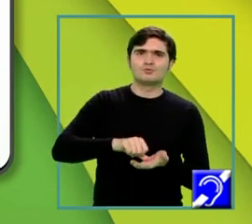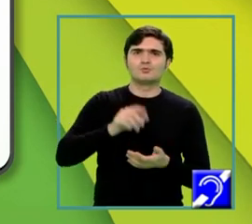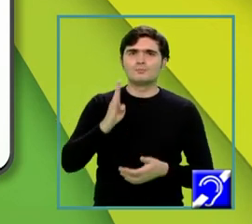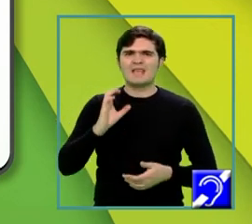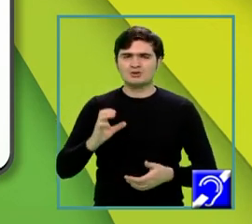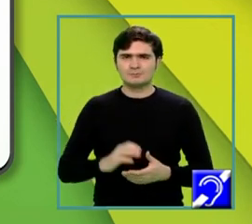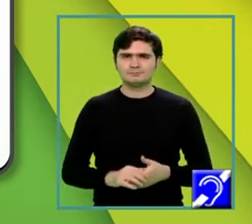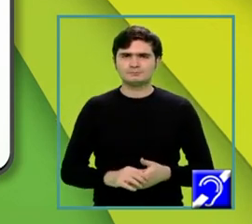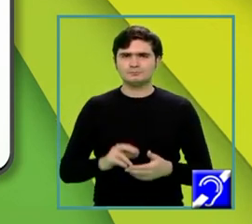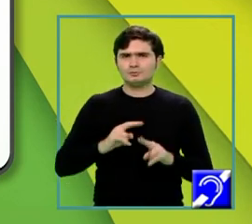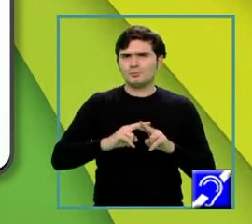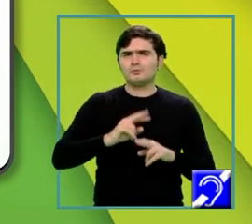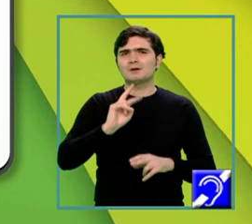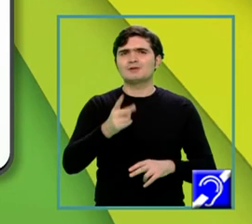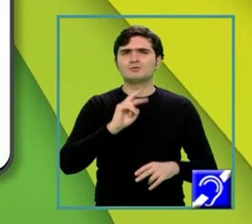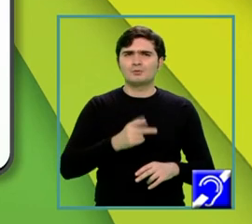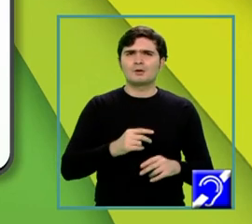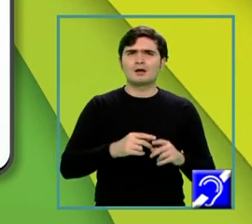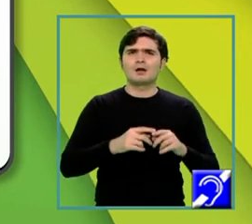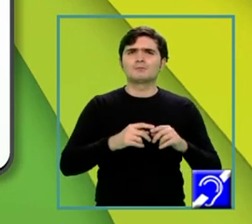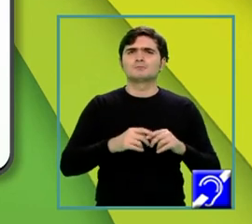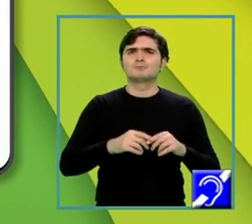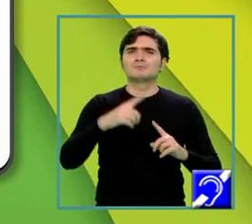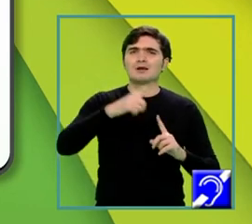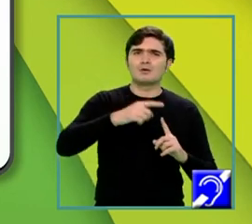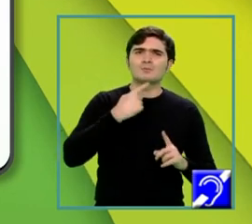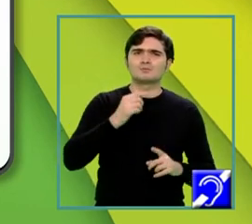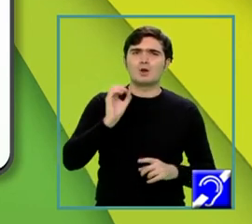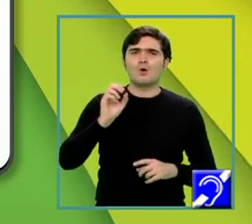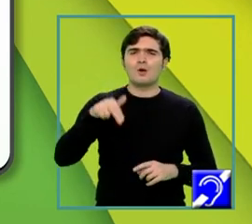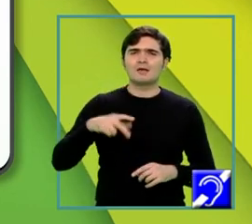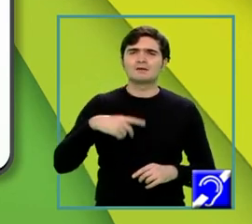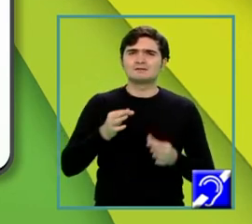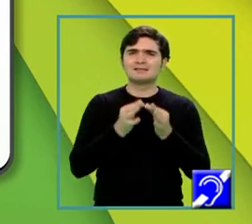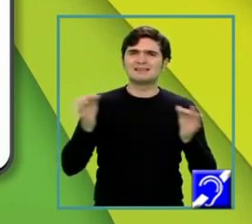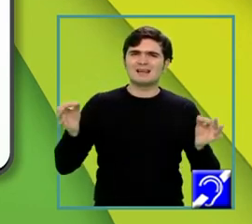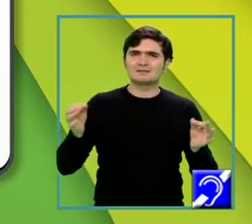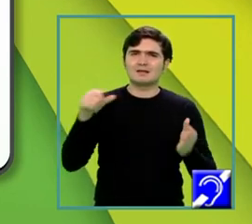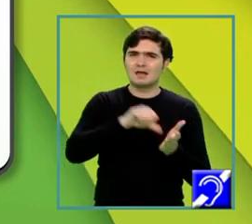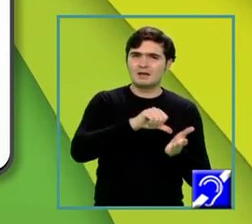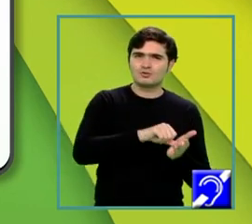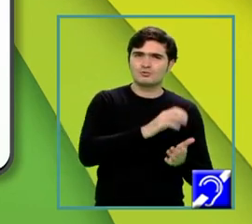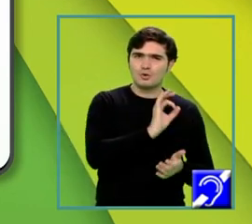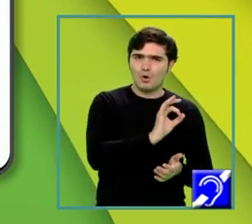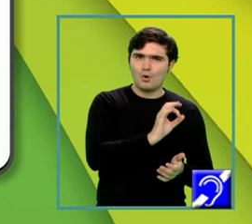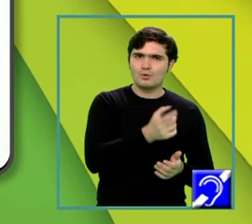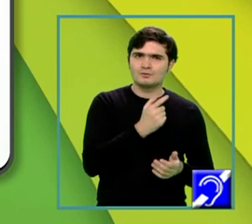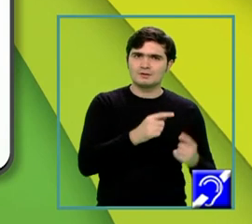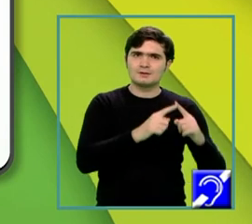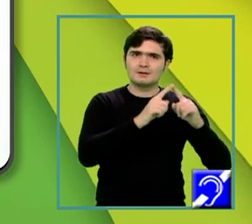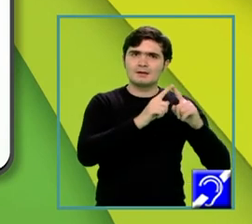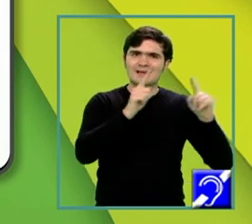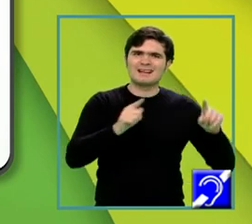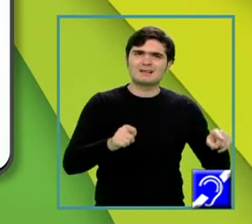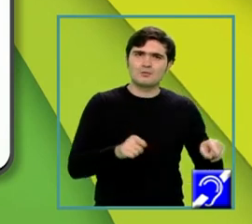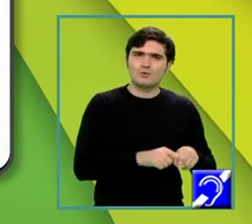Deci, cu reciproca a doua trei în cele trei perpendiculară, avem că ON este distanța de la centru O al hexagonului regulat